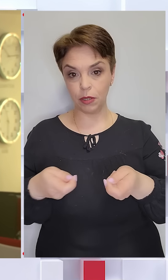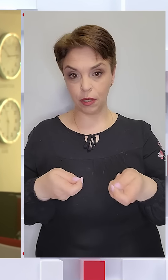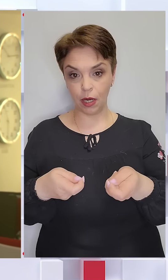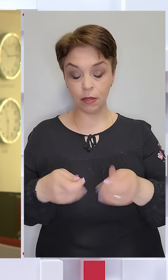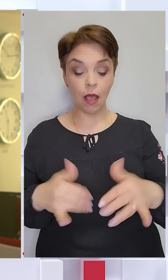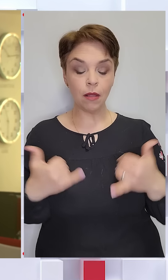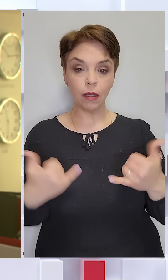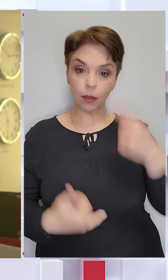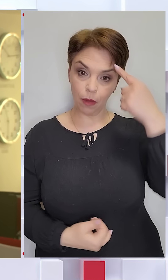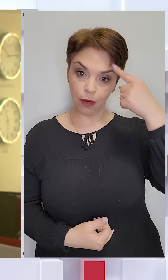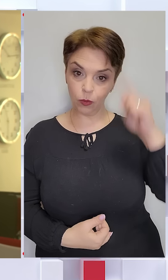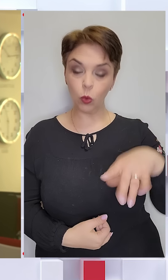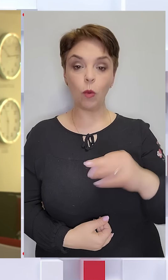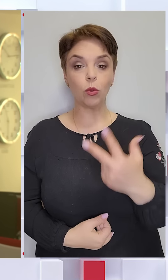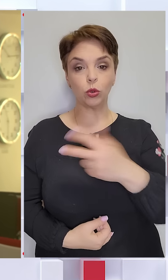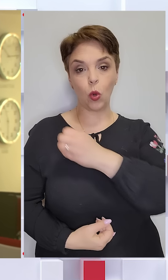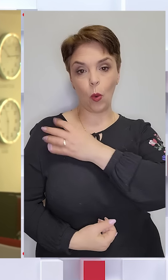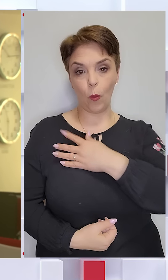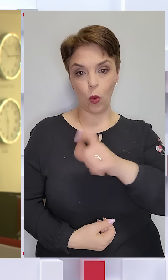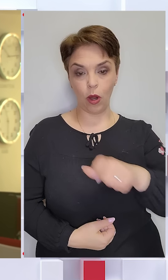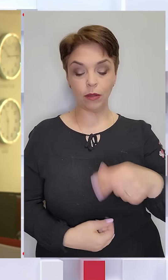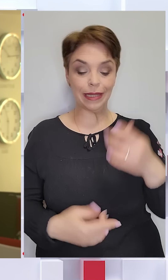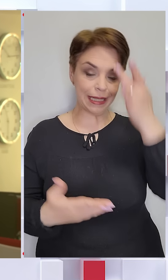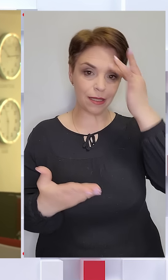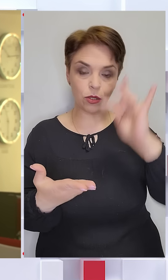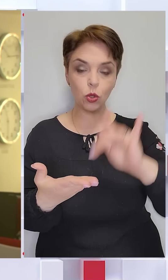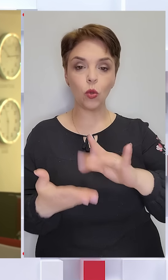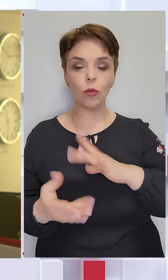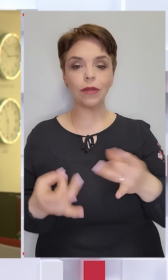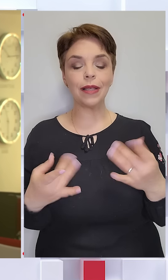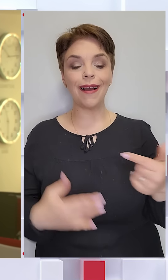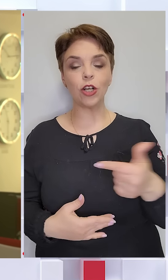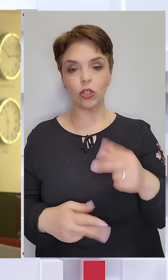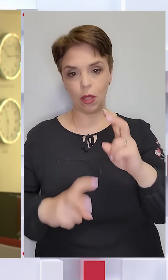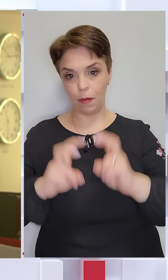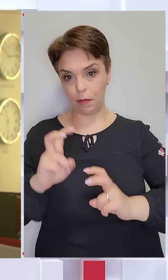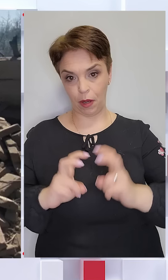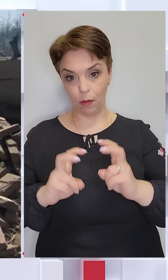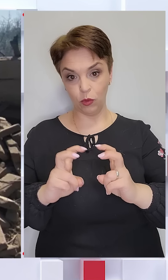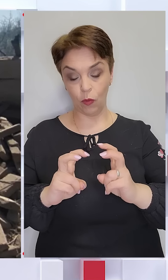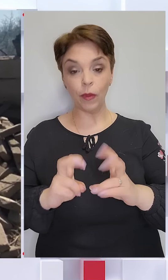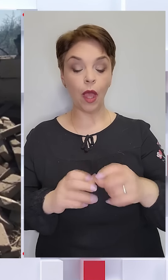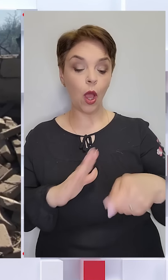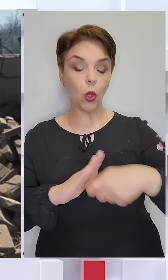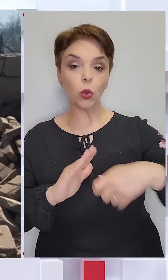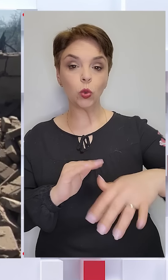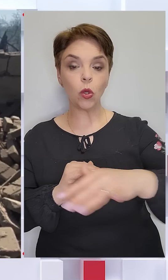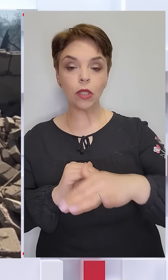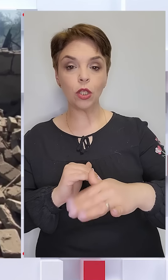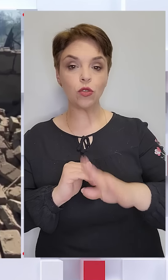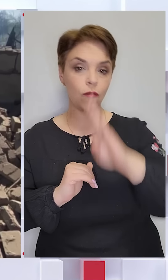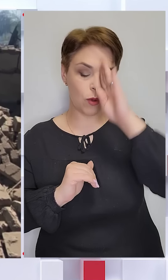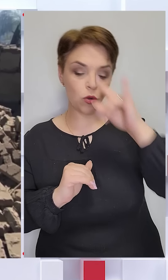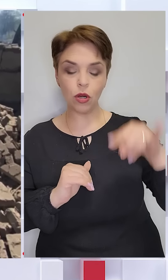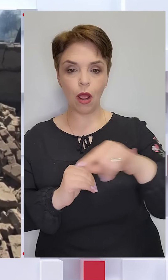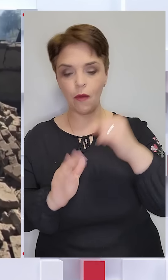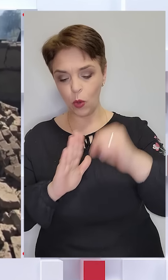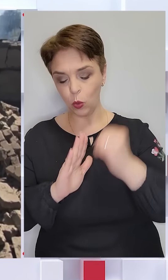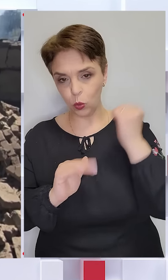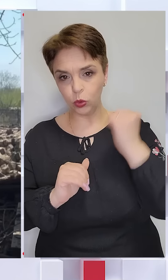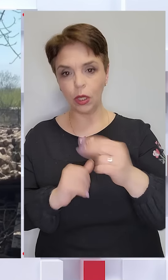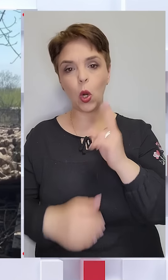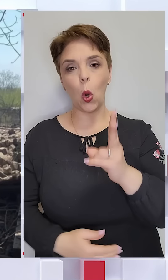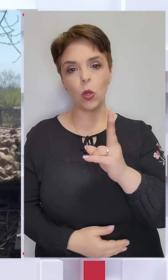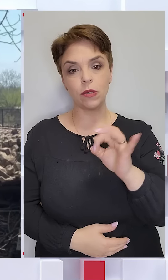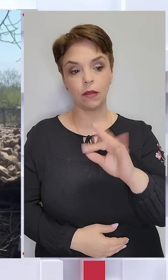Натепер відомо про трьох поранених. Цілью ворога стало цивільне підприємство. На Донеччині ворожого авіаудару зазнала